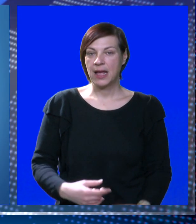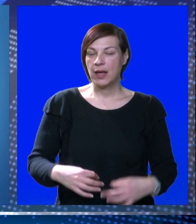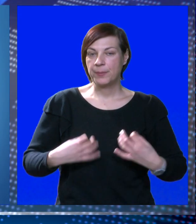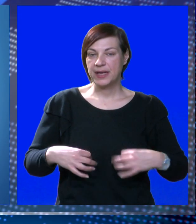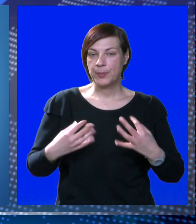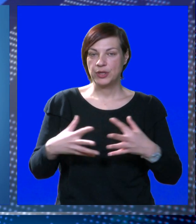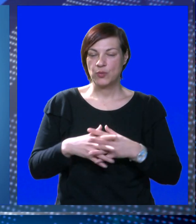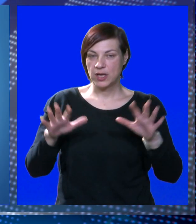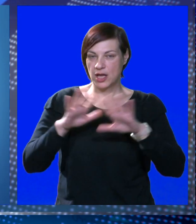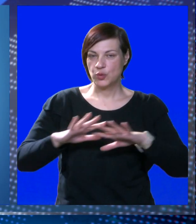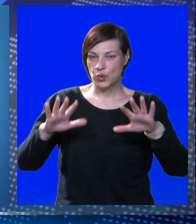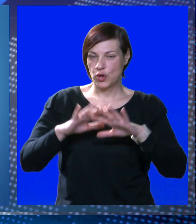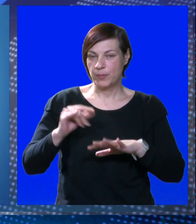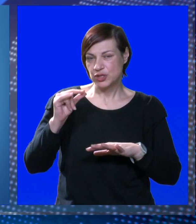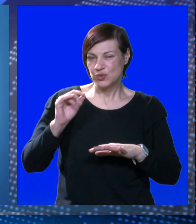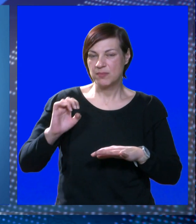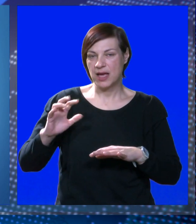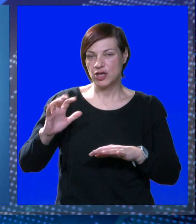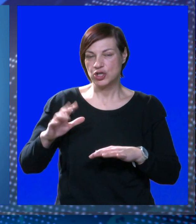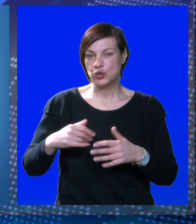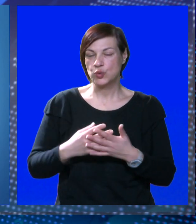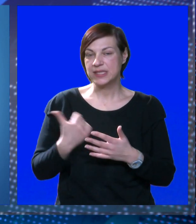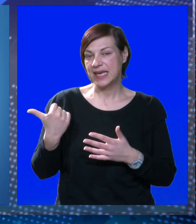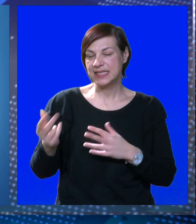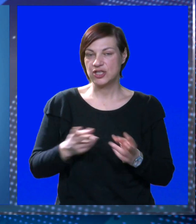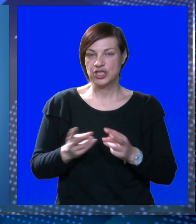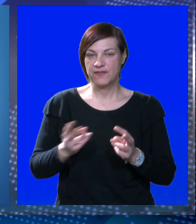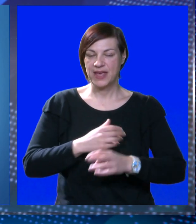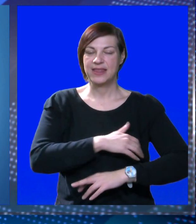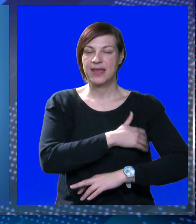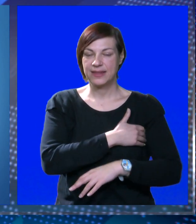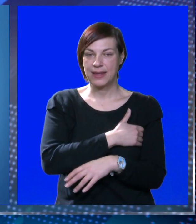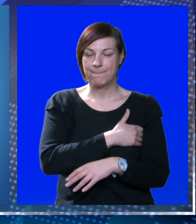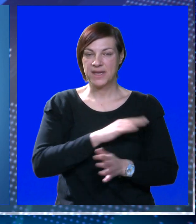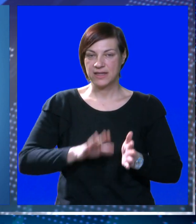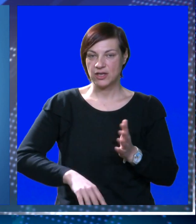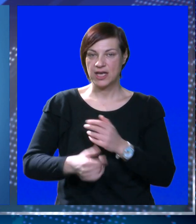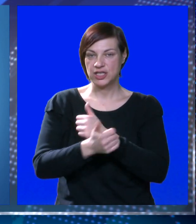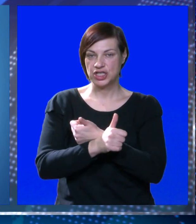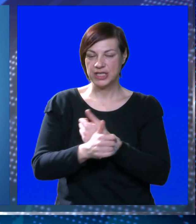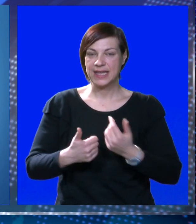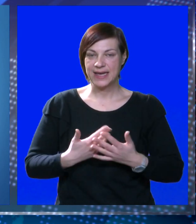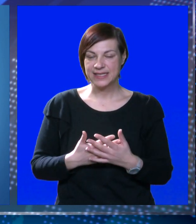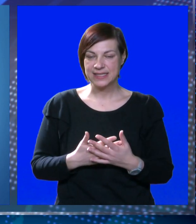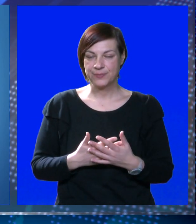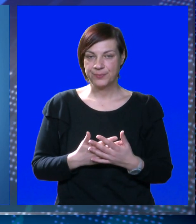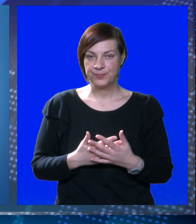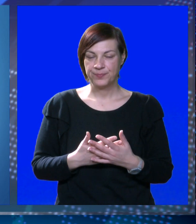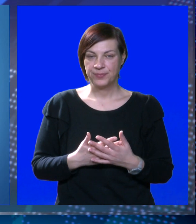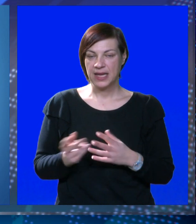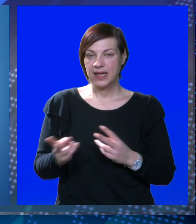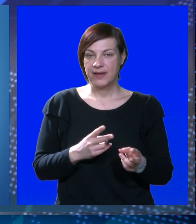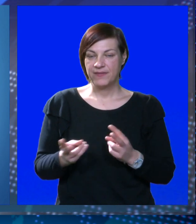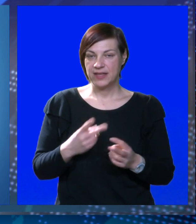Prije podne u gradu oblačnu, stek pokoju, zraku sunca, istočni vjetar. Temperature zraka od najnižih 11 celzijevi